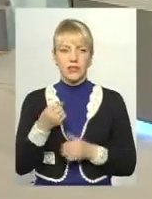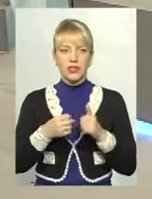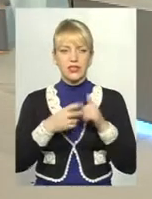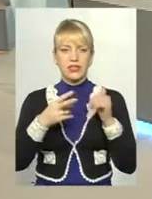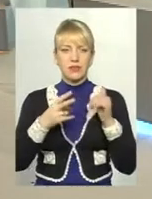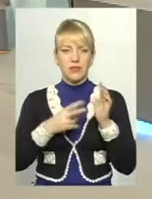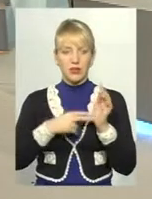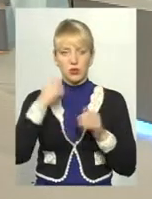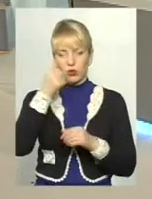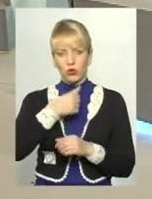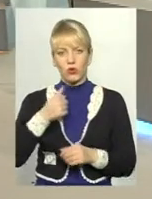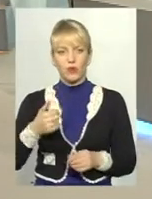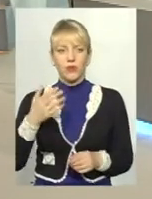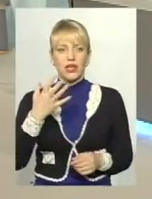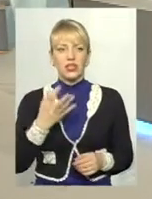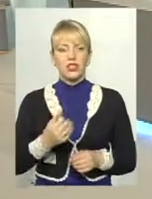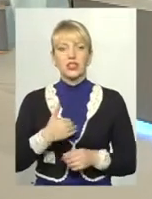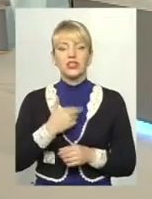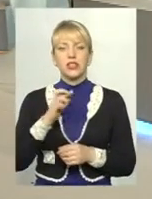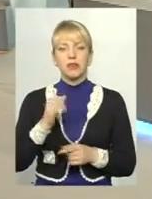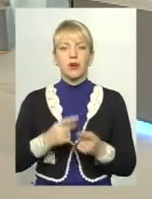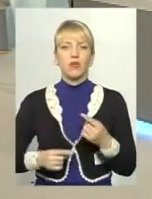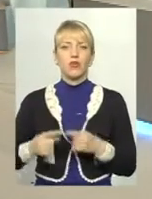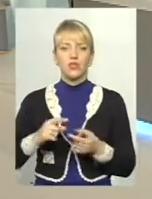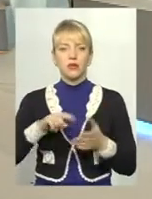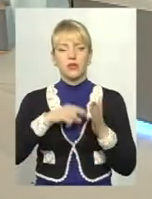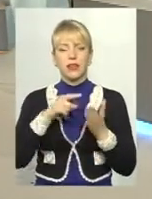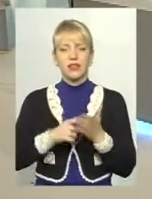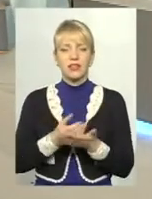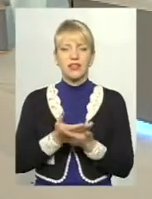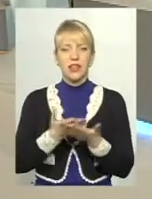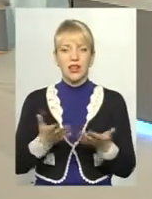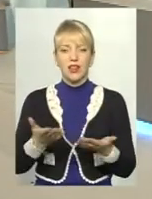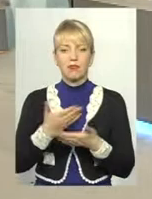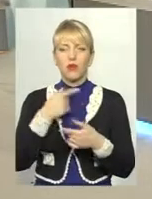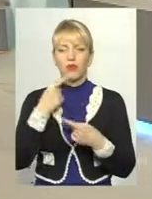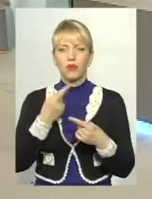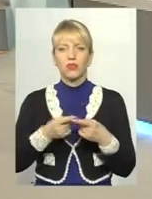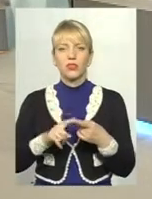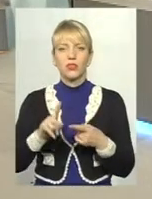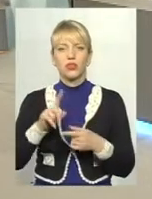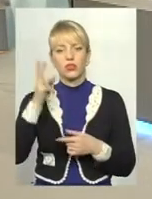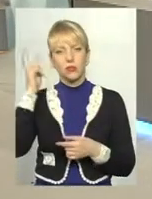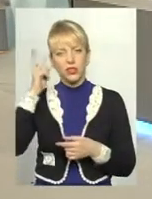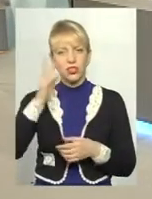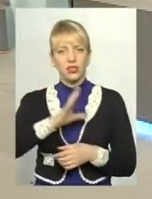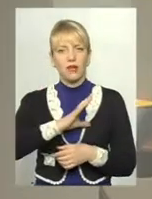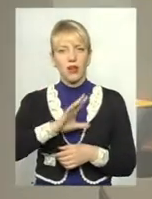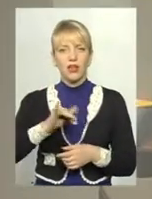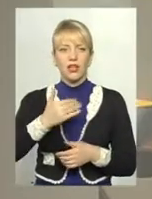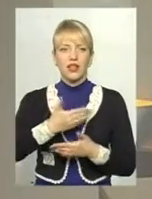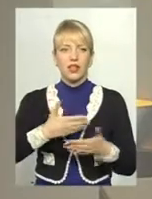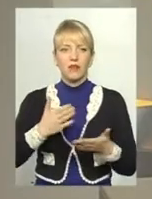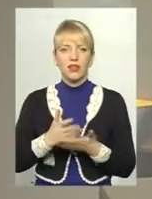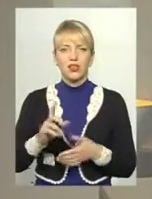вам велике. Хотіла б ще повернутися до питання на загал. От ми говоримо про те, що Хмельниччина багата, нам є